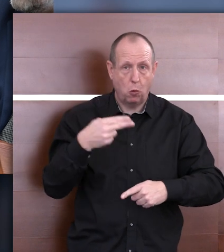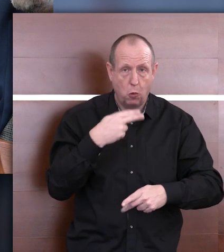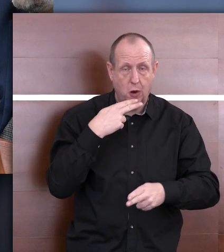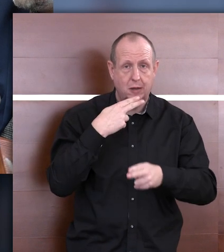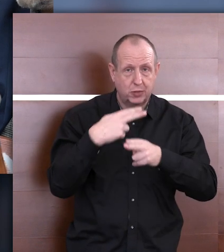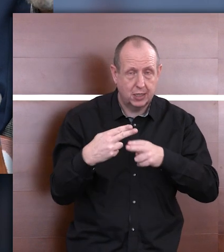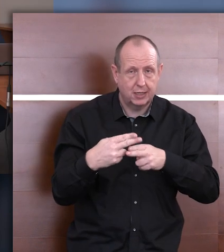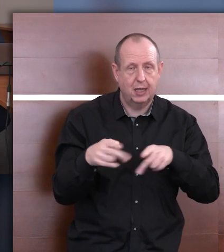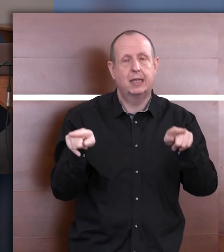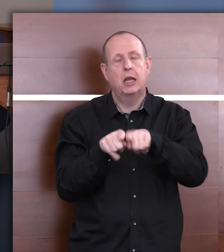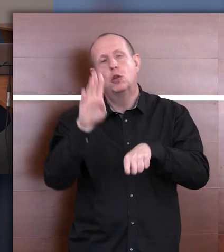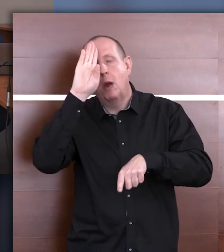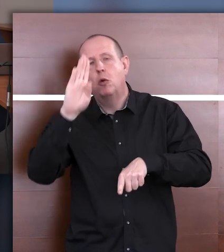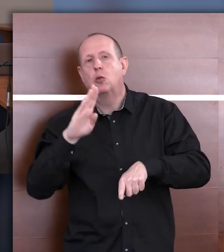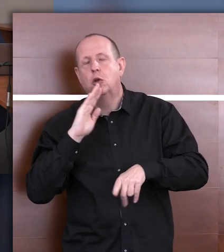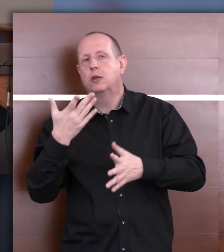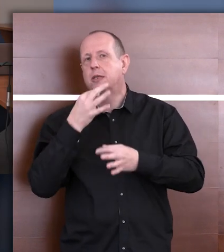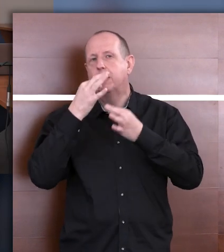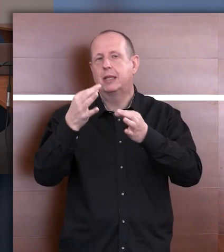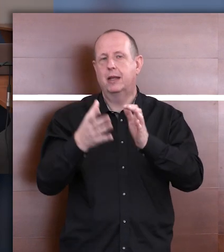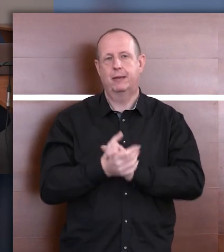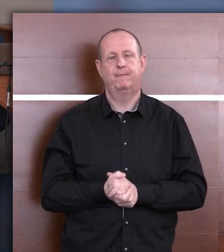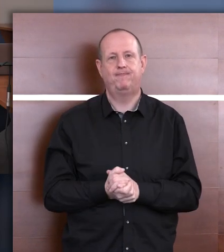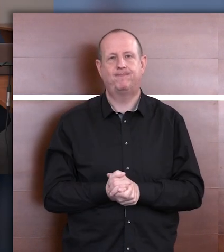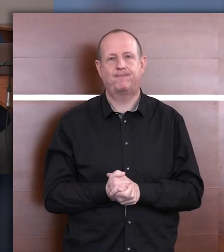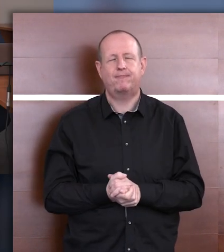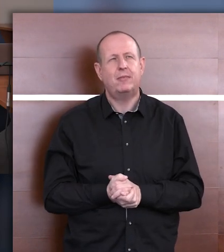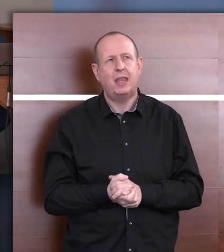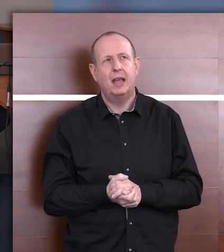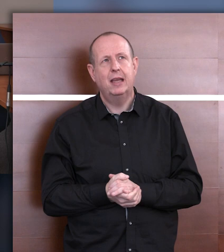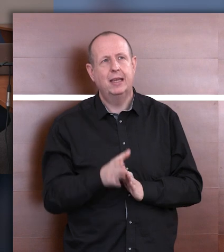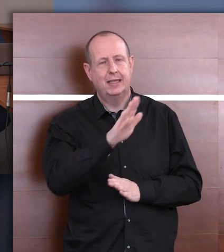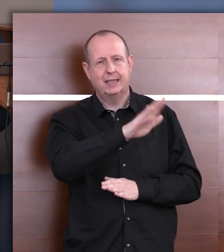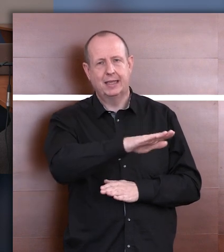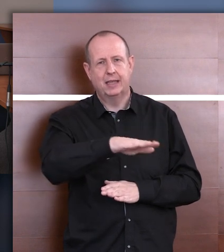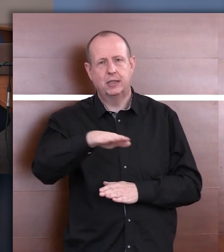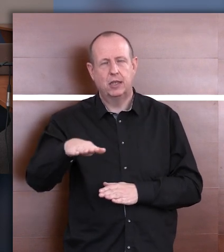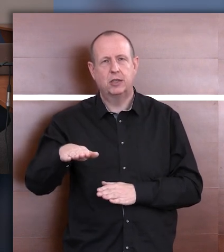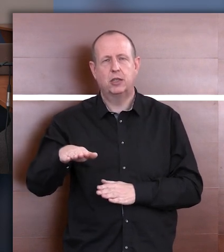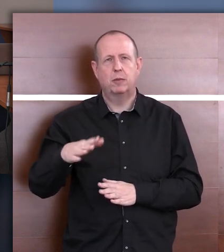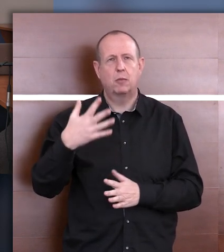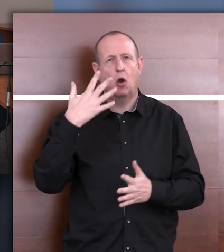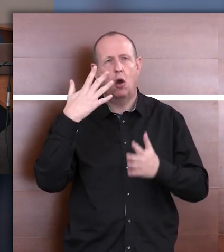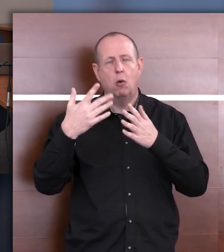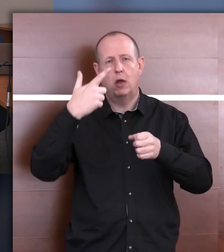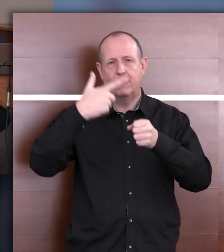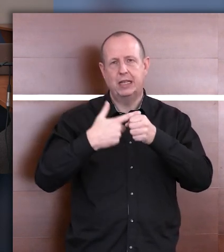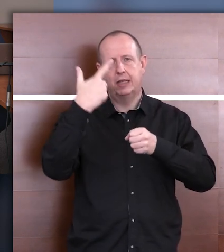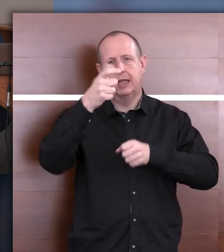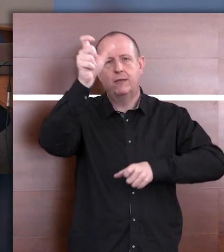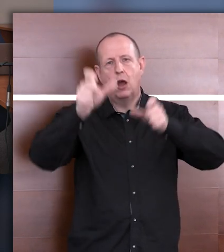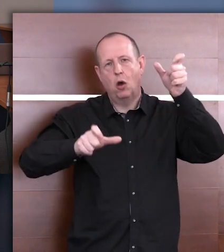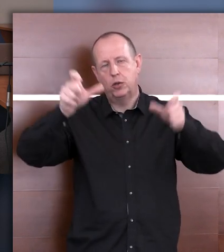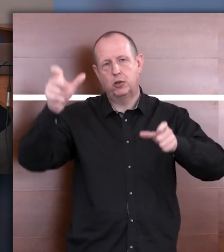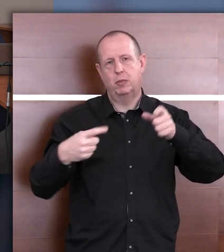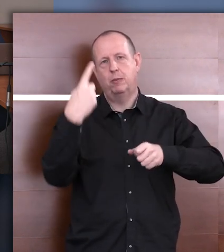słabosłyszące? Takich dzieci było... To były 22 osoby, z czego tylko jedna